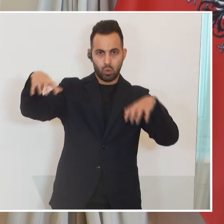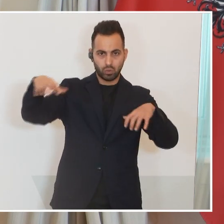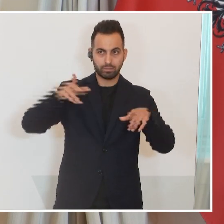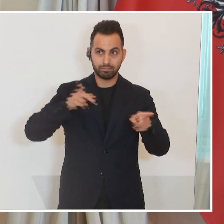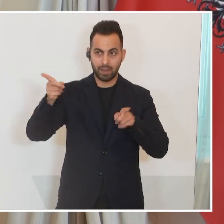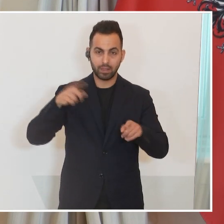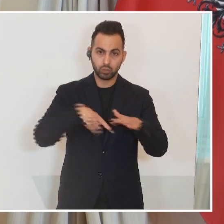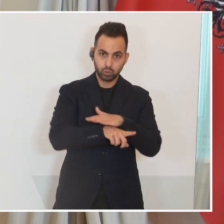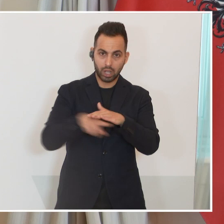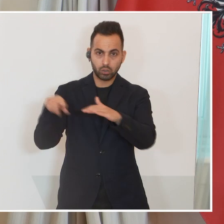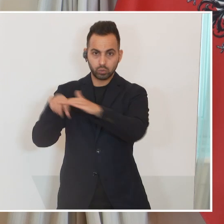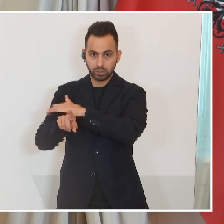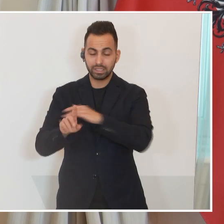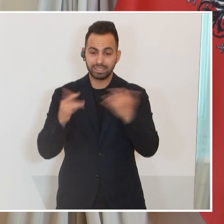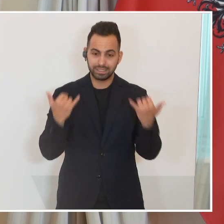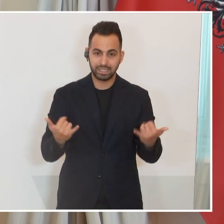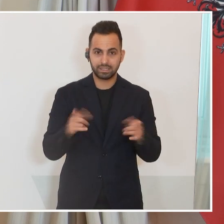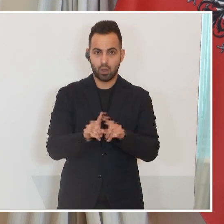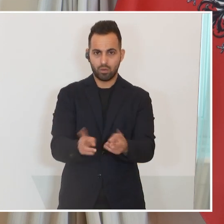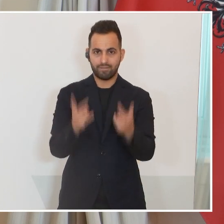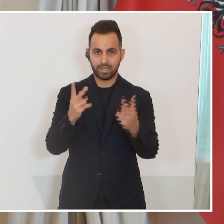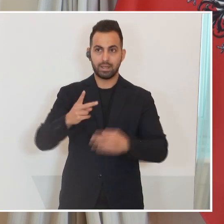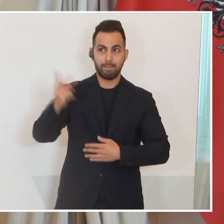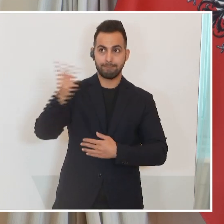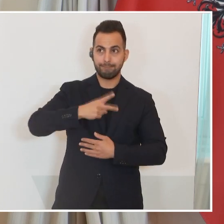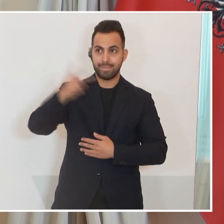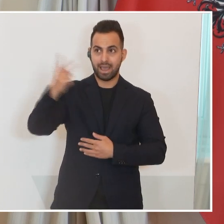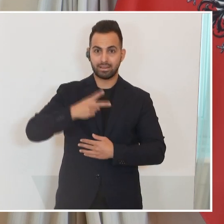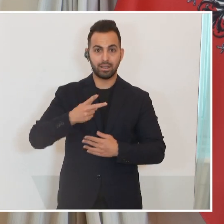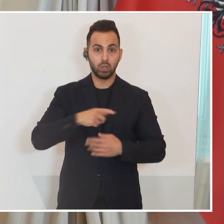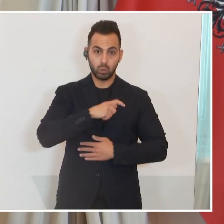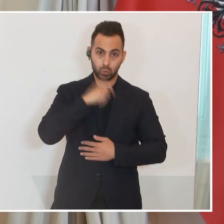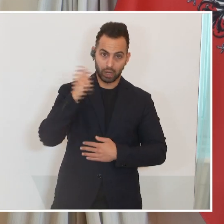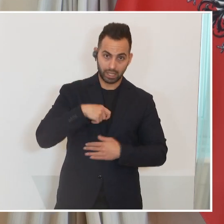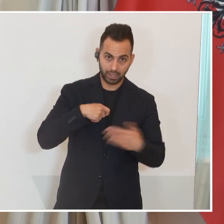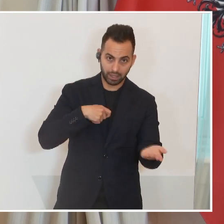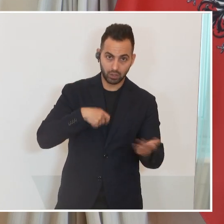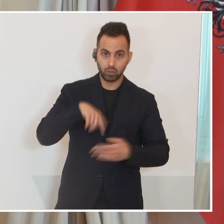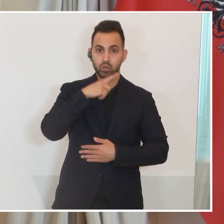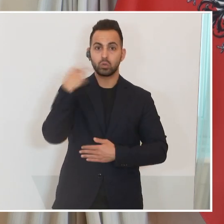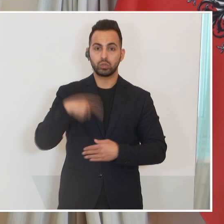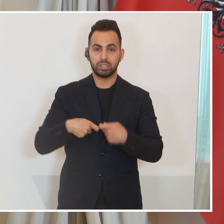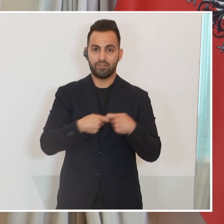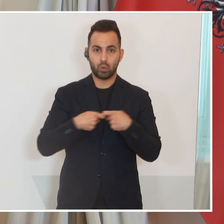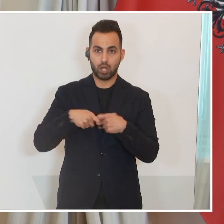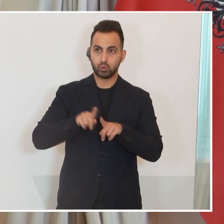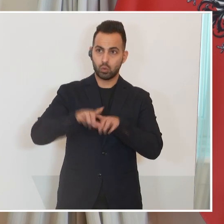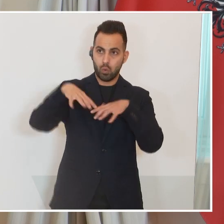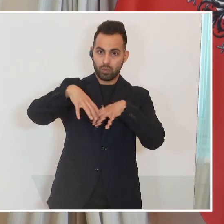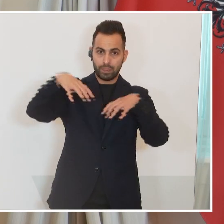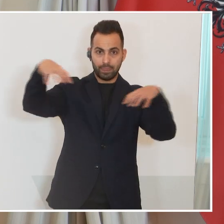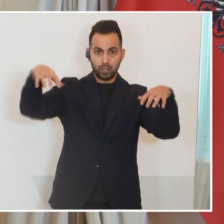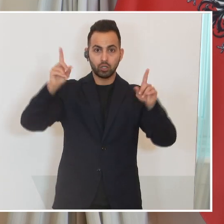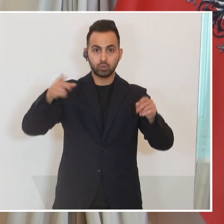Hier ist es vor allem wichtig, dass beide Teile des Krieges, sowohl die Ukraine als auch die Russische Föderation, hier den